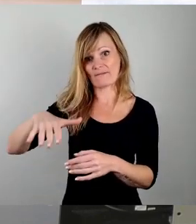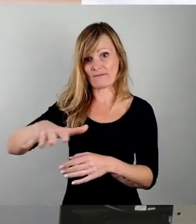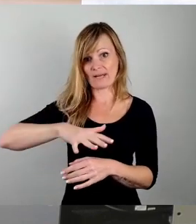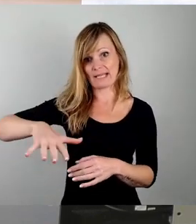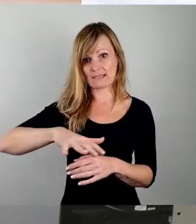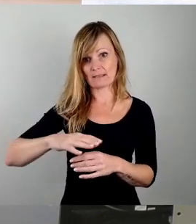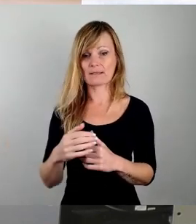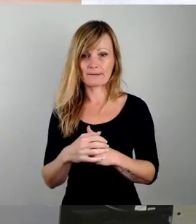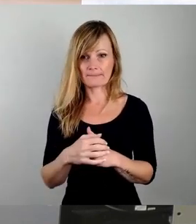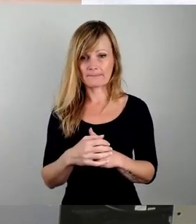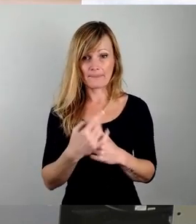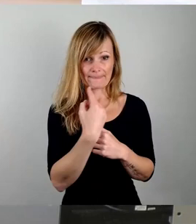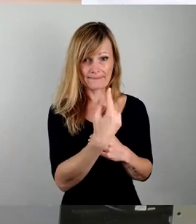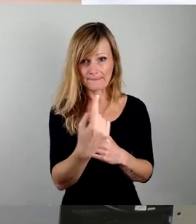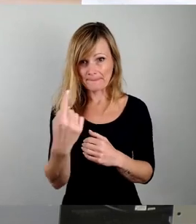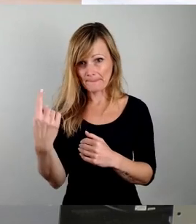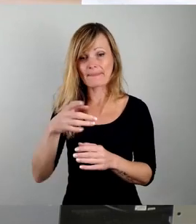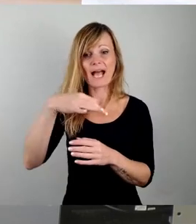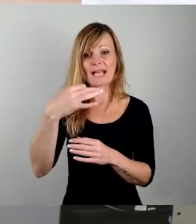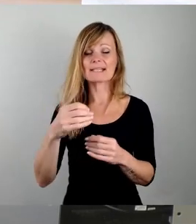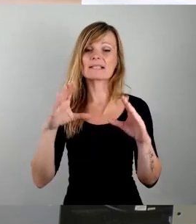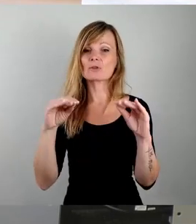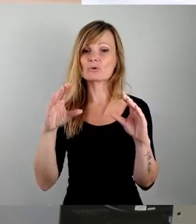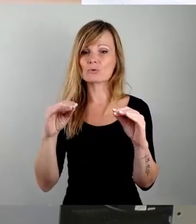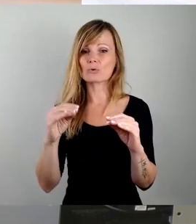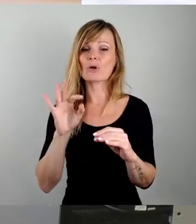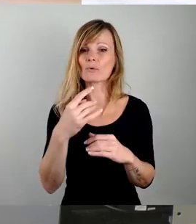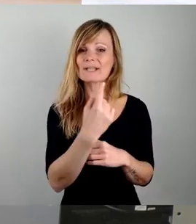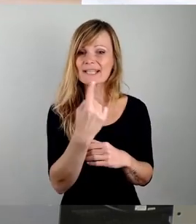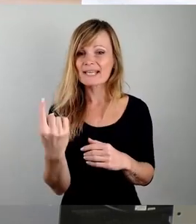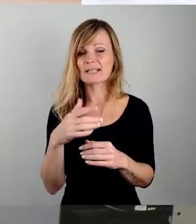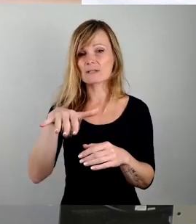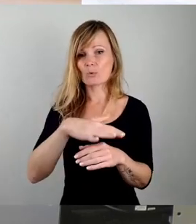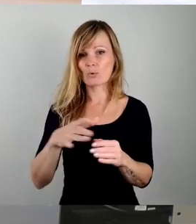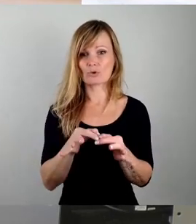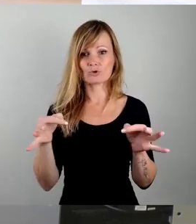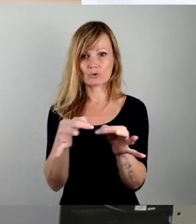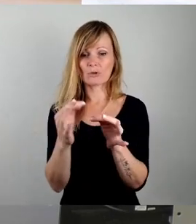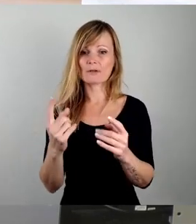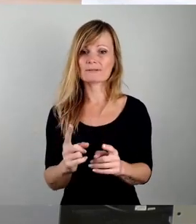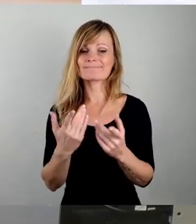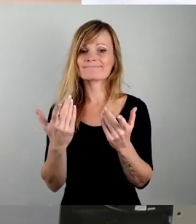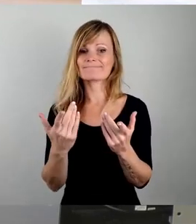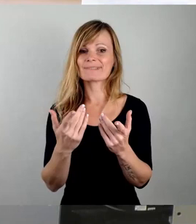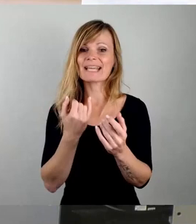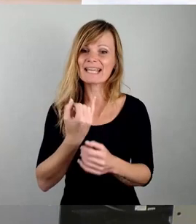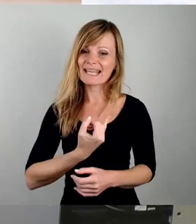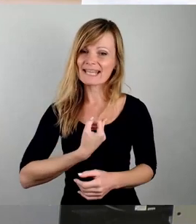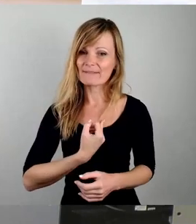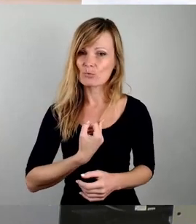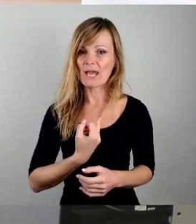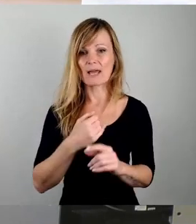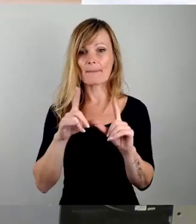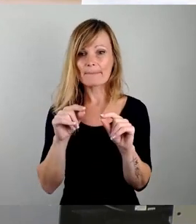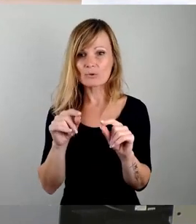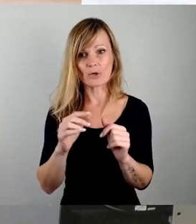dieser einzelnen Nutzungen hat für jedes dieser unterschiedlichen Grundstücke eine ganz individuelle Bedeutung und